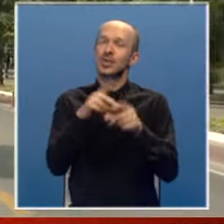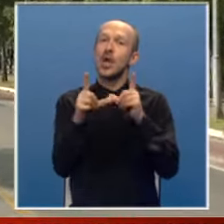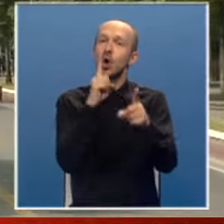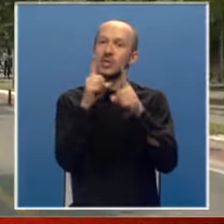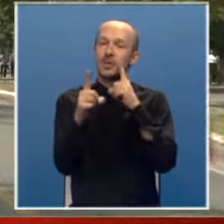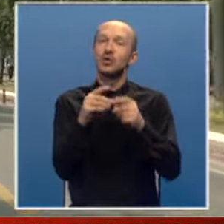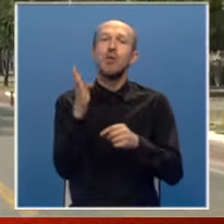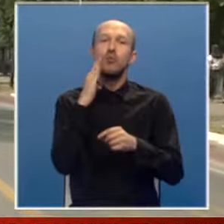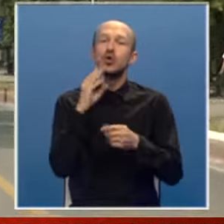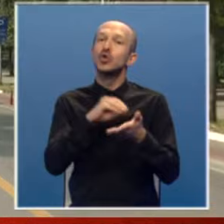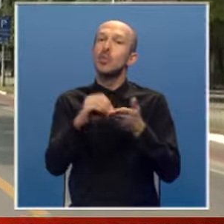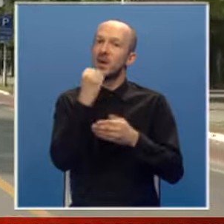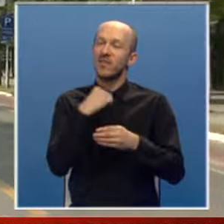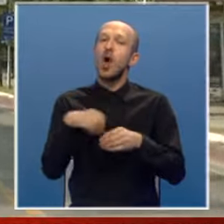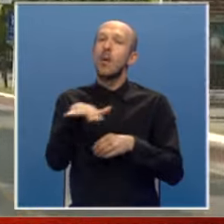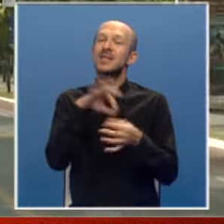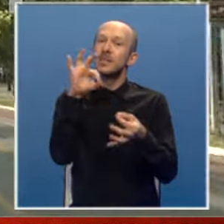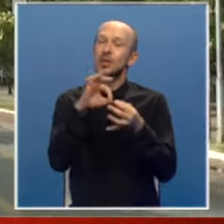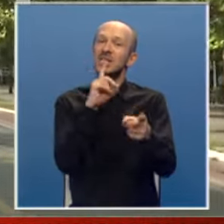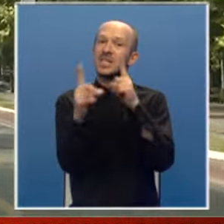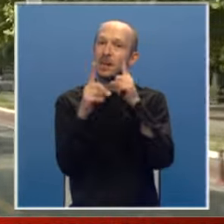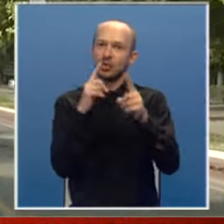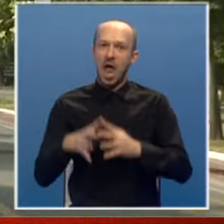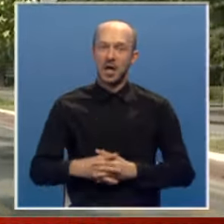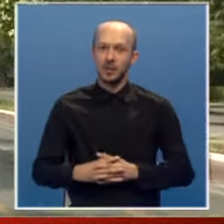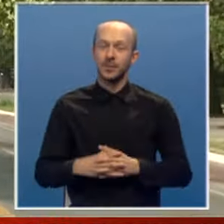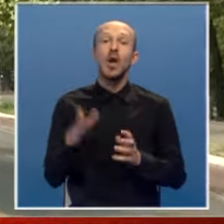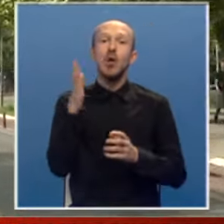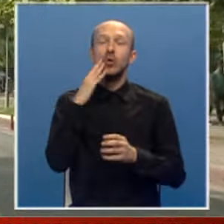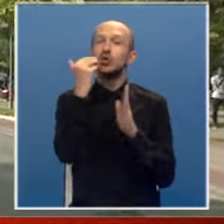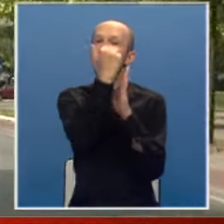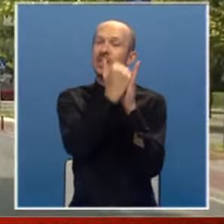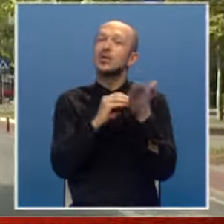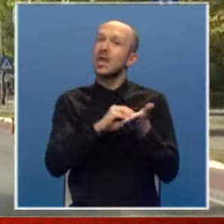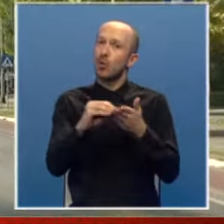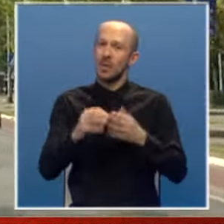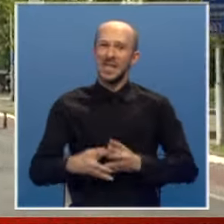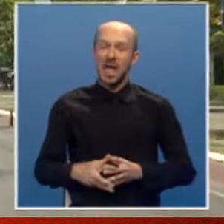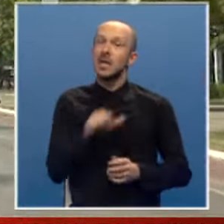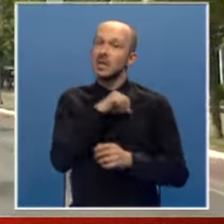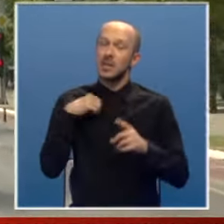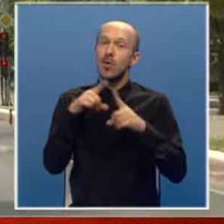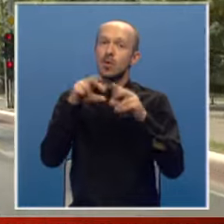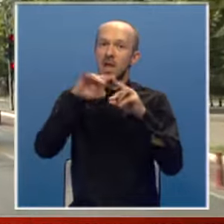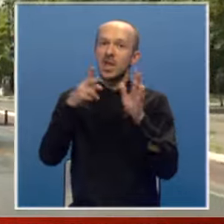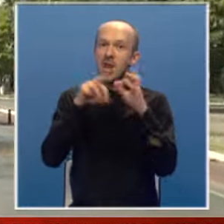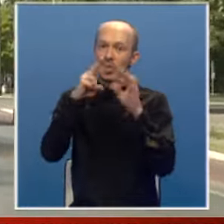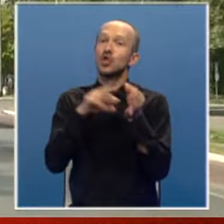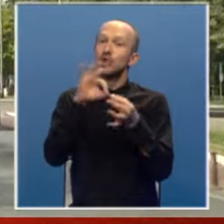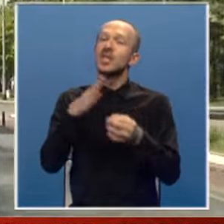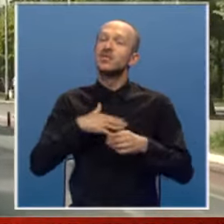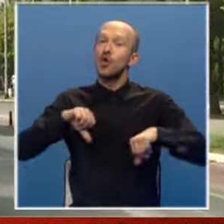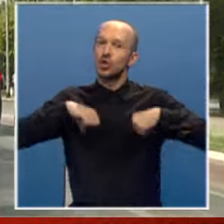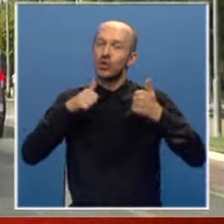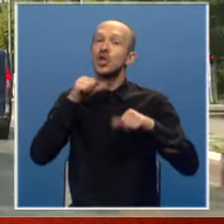u saobraćaju da poštuju pravila iz oblasti bezbjednosti saobraćaja, da poštuju zakonske propise, jer samo na taj način štite svoj